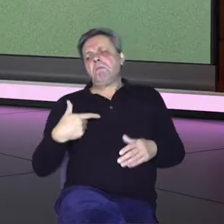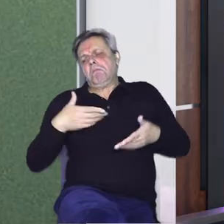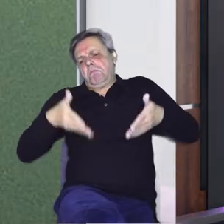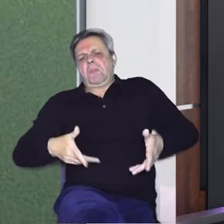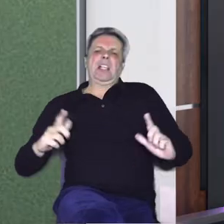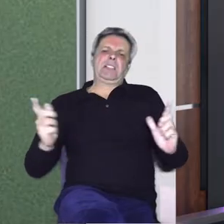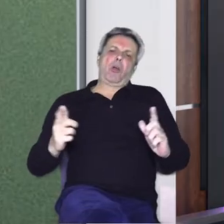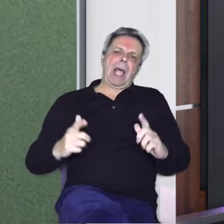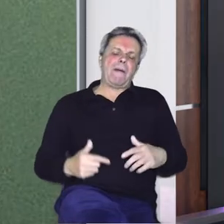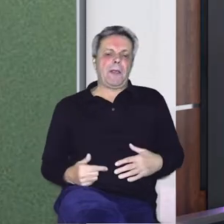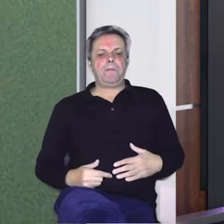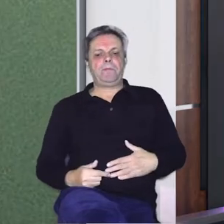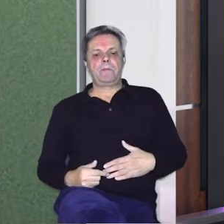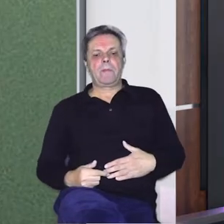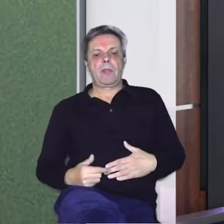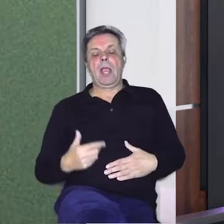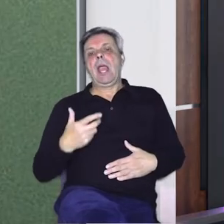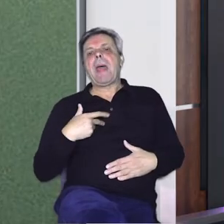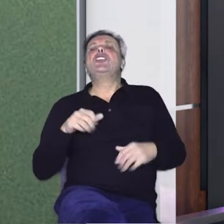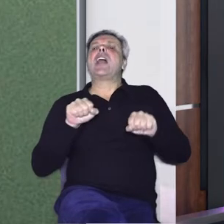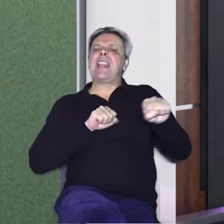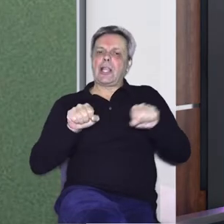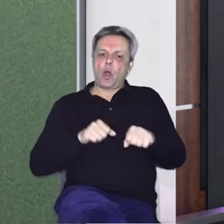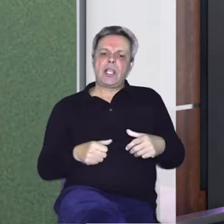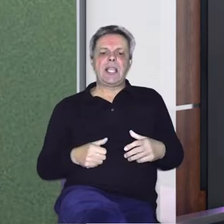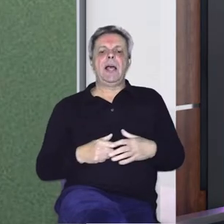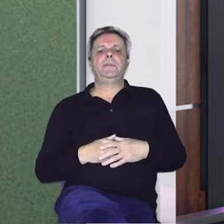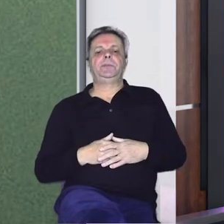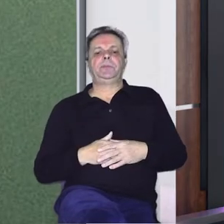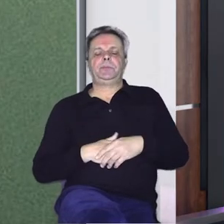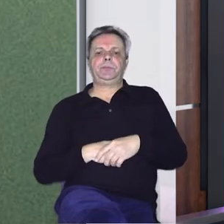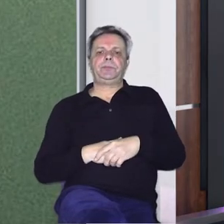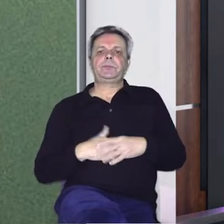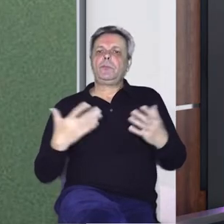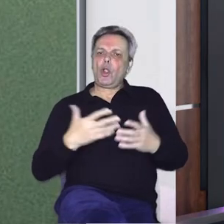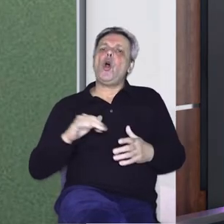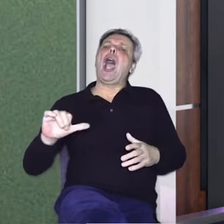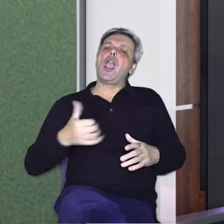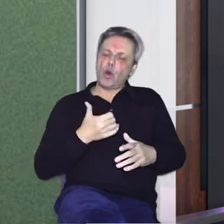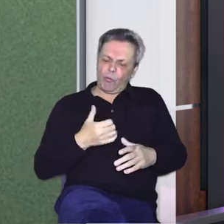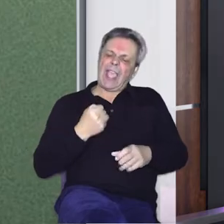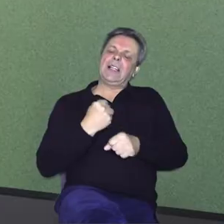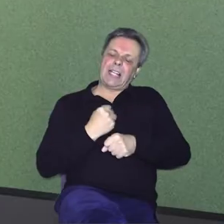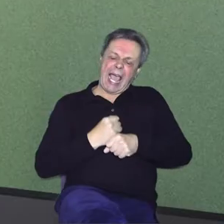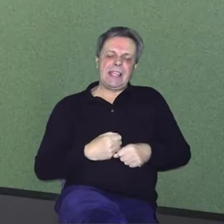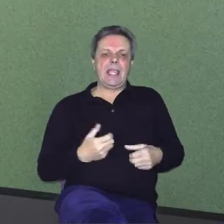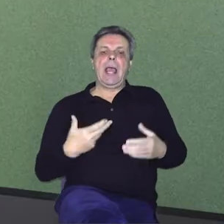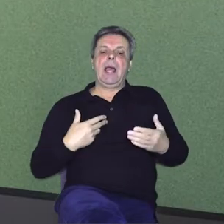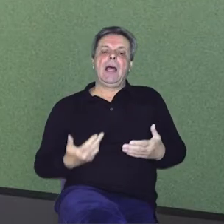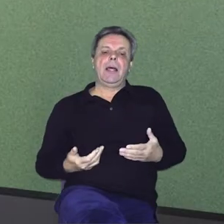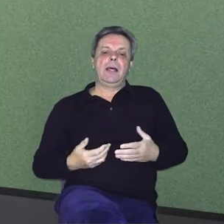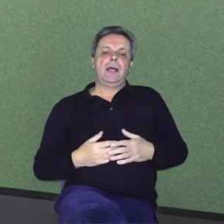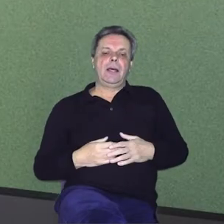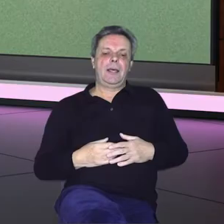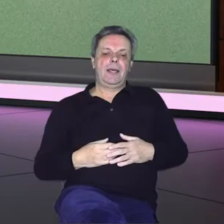zabavimo. I tako je nama naša ravnateljica Inoš Derićev, koja je još uvijek dole, ponudila prostor.